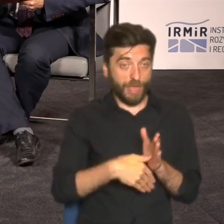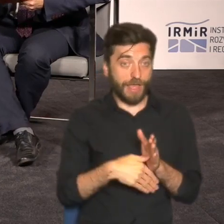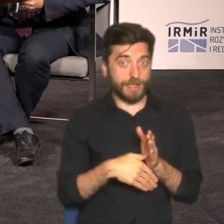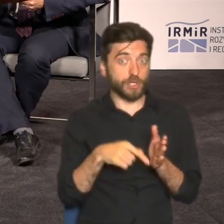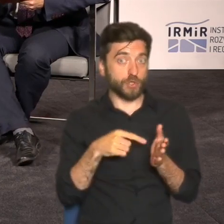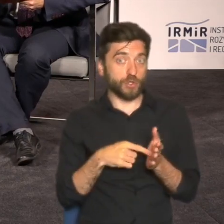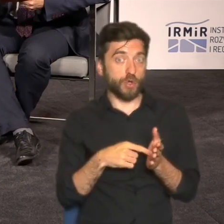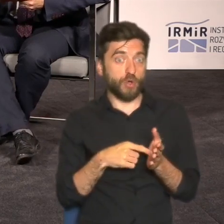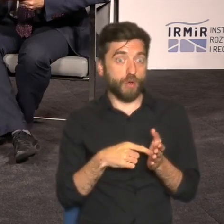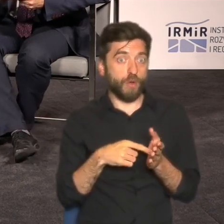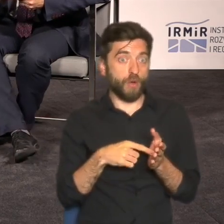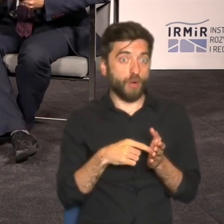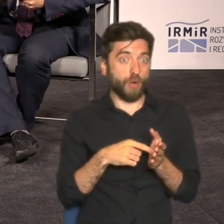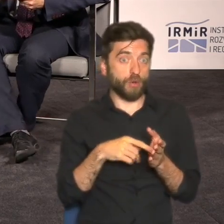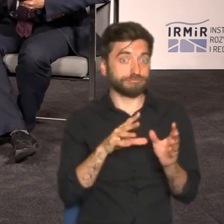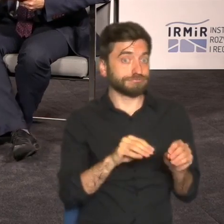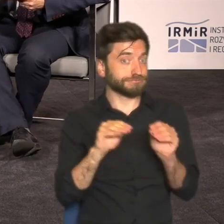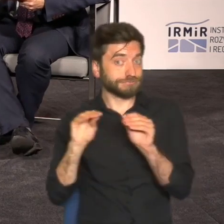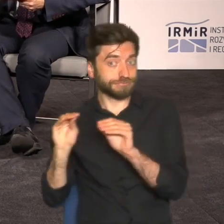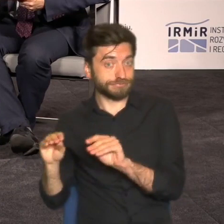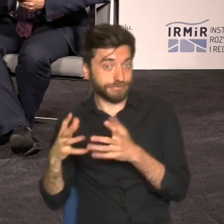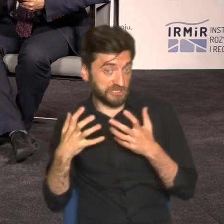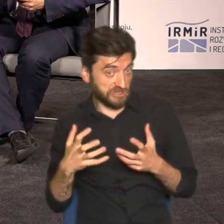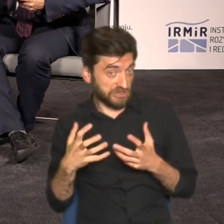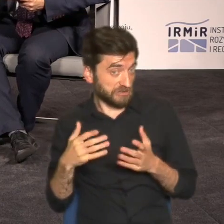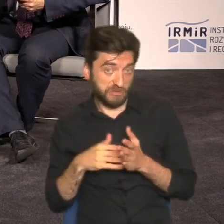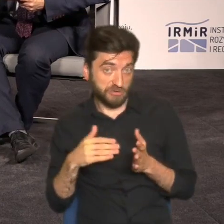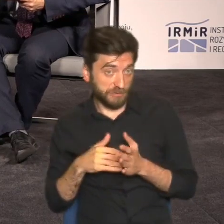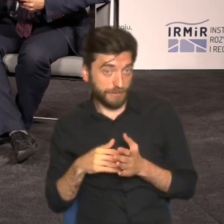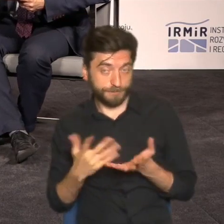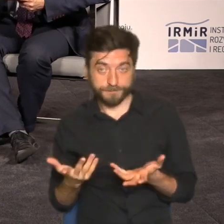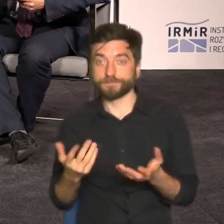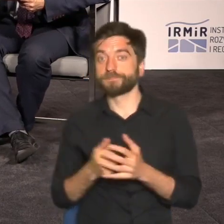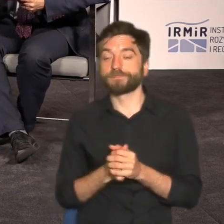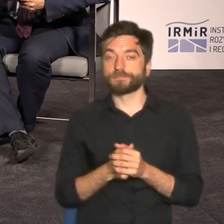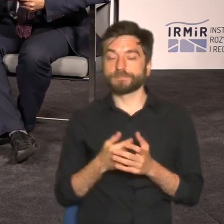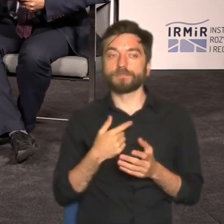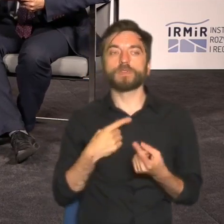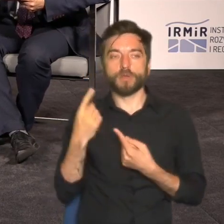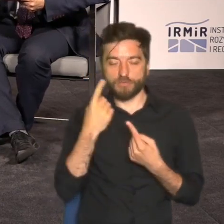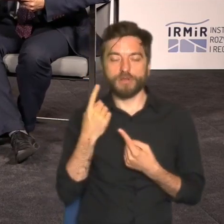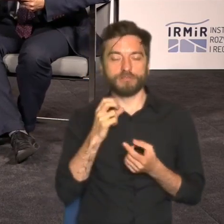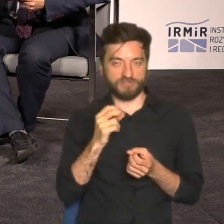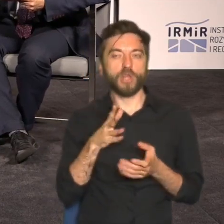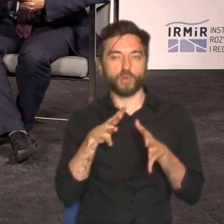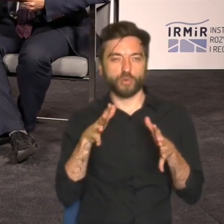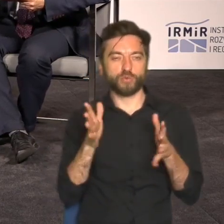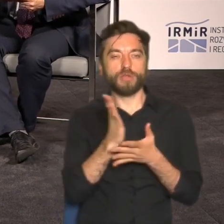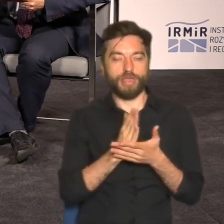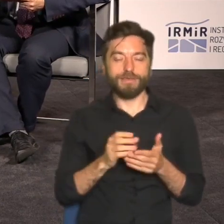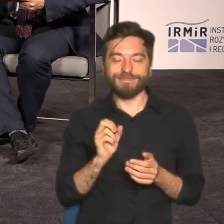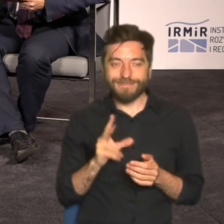oni by jednak byli mniej skłonni do suburbanizacji pewna część myślę że spora część tak to znaczy